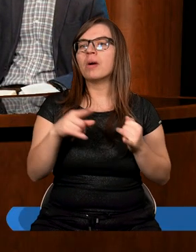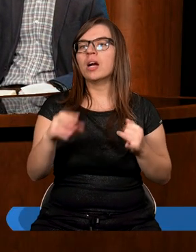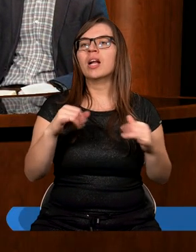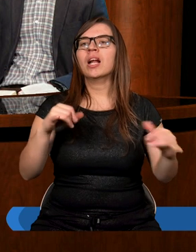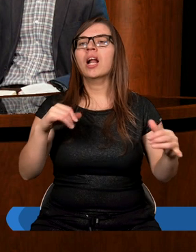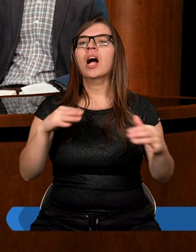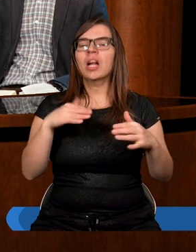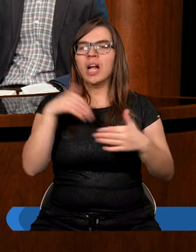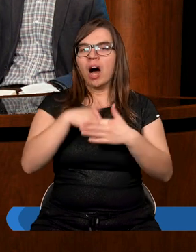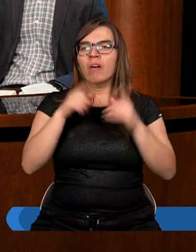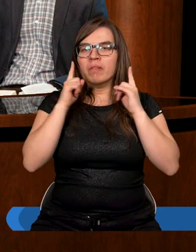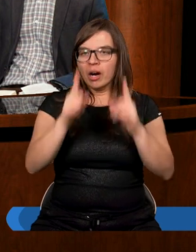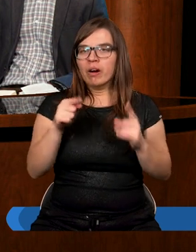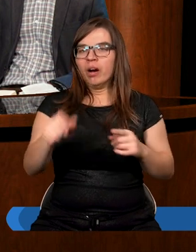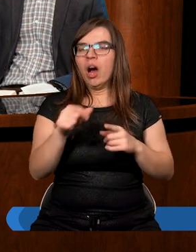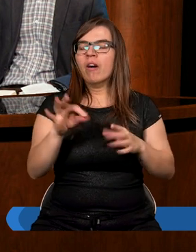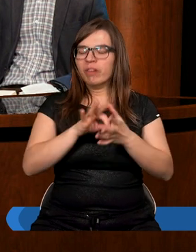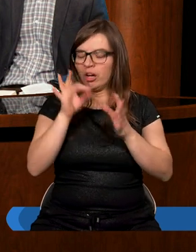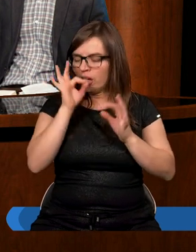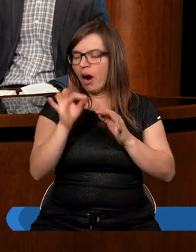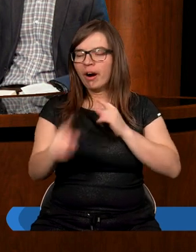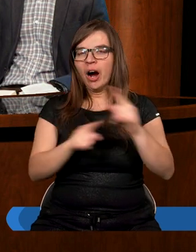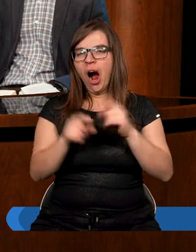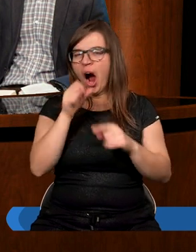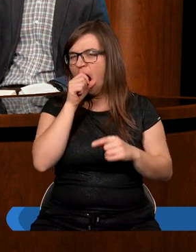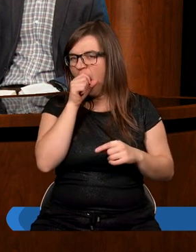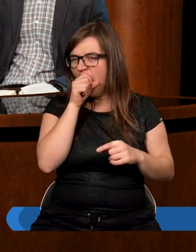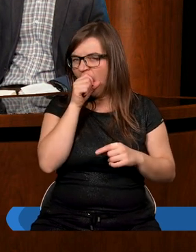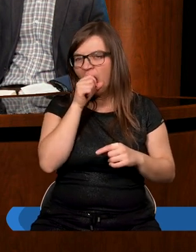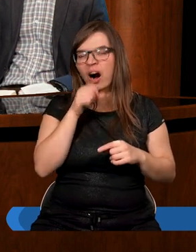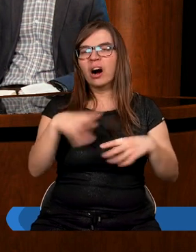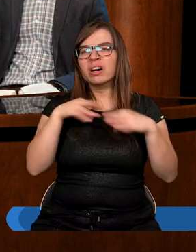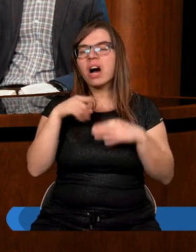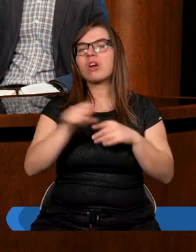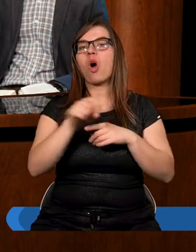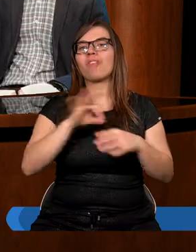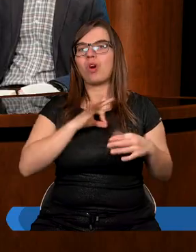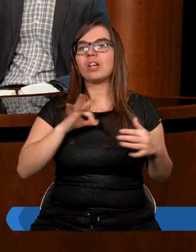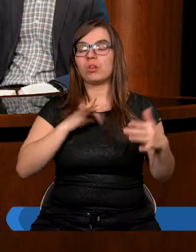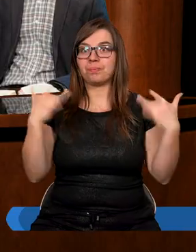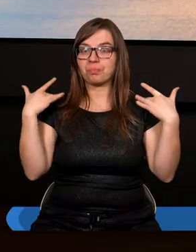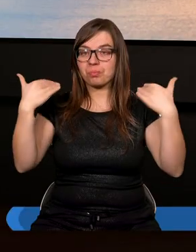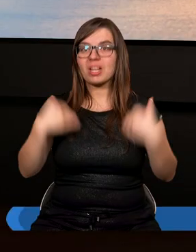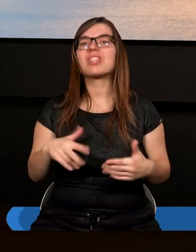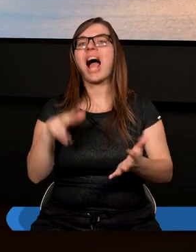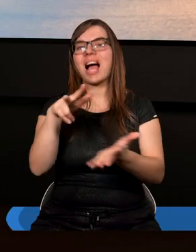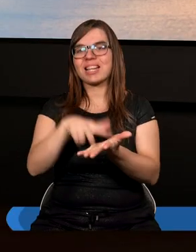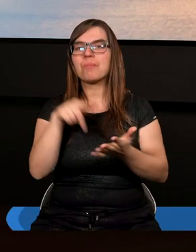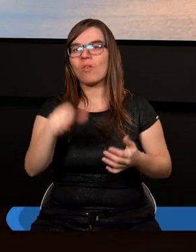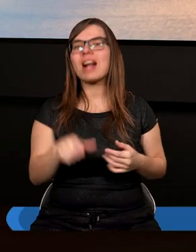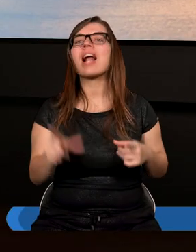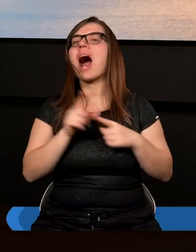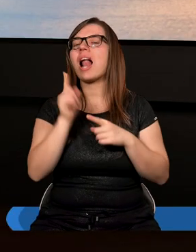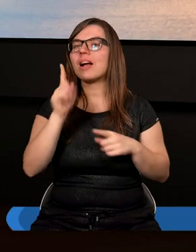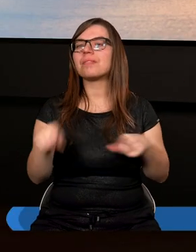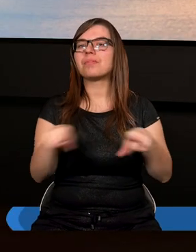prawdą w tym dobrym znaczeniu, przyjmowania przede wszystkim do swojego życia akceptowania, ale również